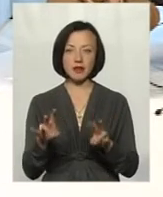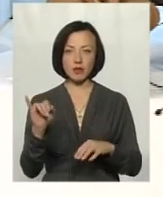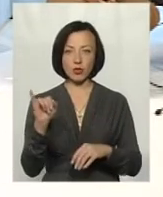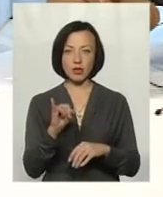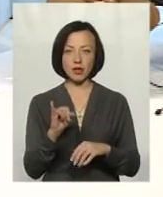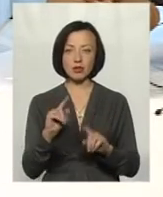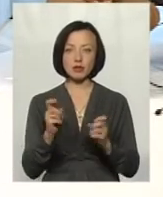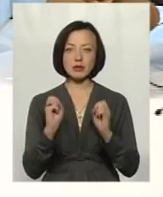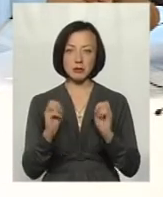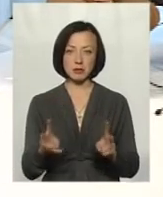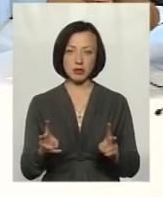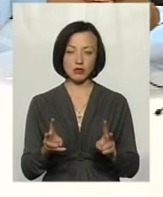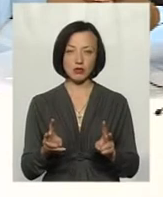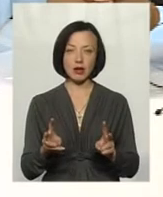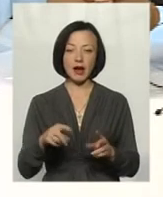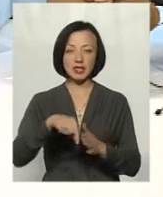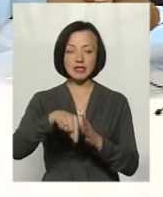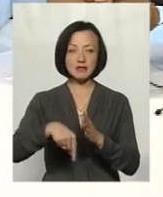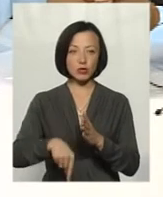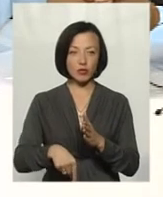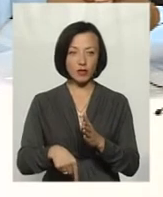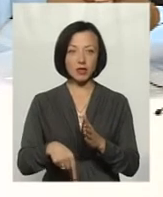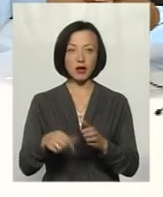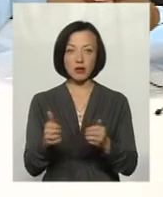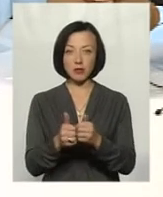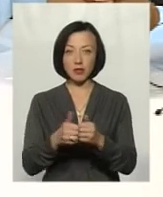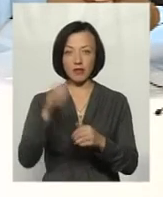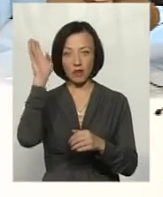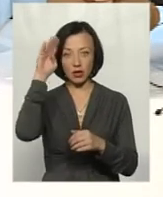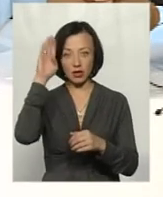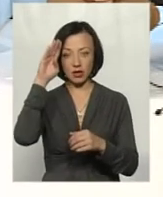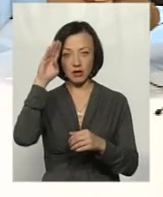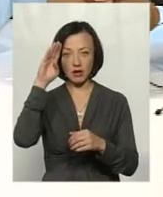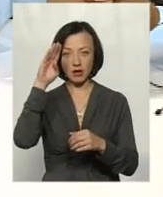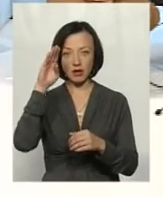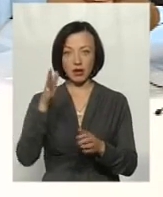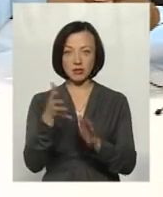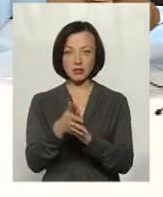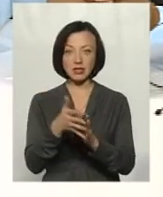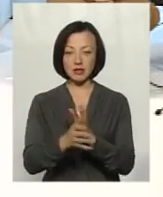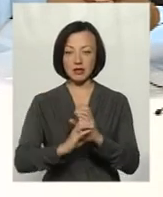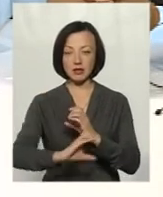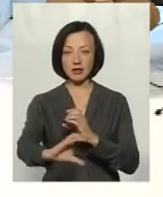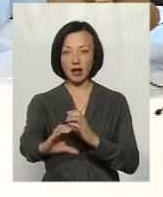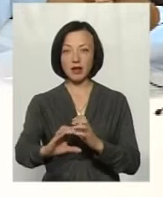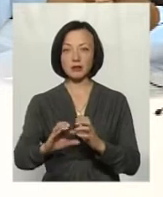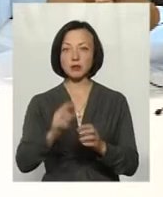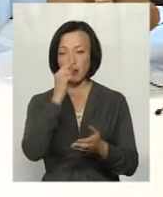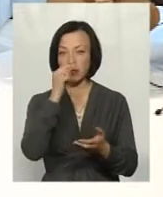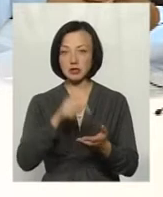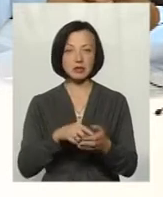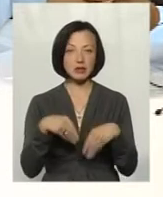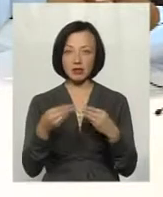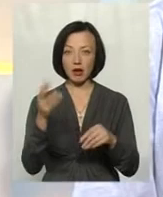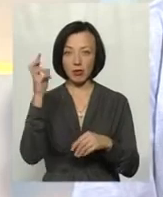крайне безпечно. Тому що свердловини вибурюють, а тут же вода йде в каналізації, в септики, а потім, не